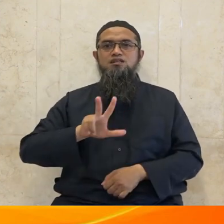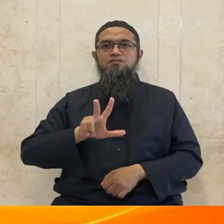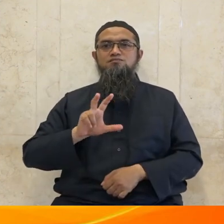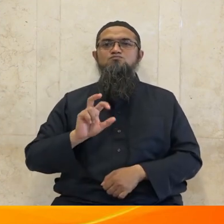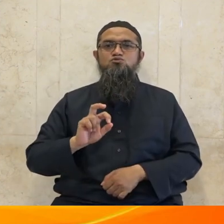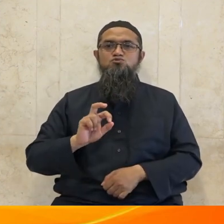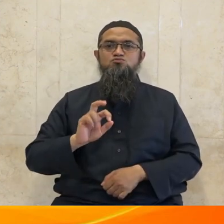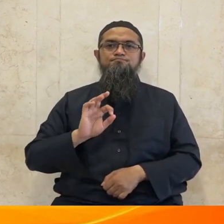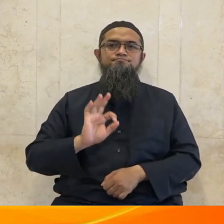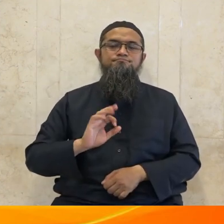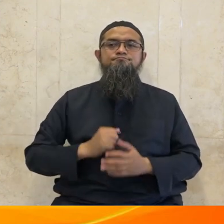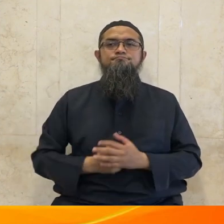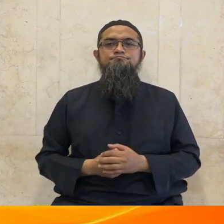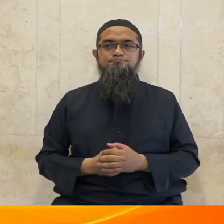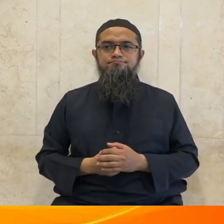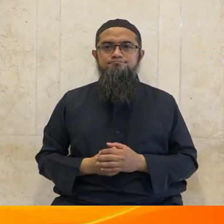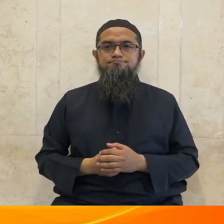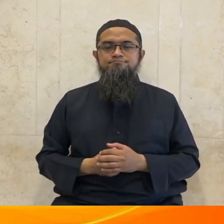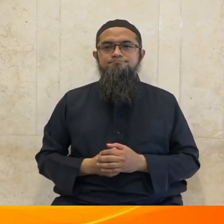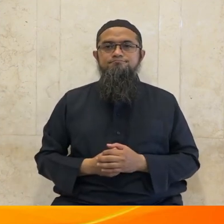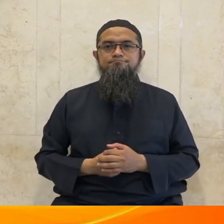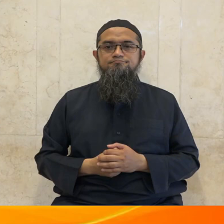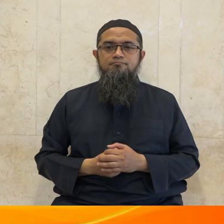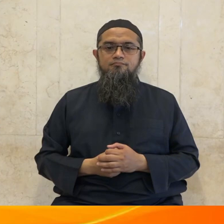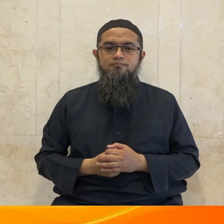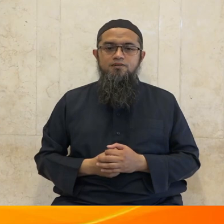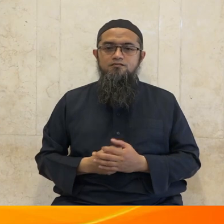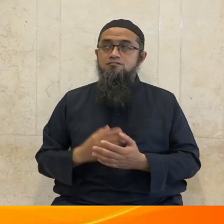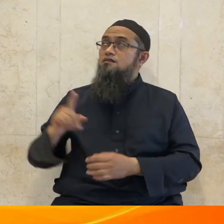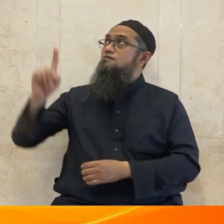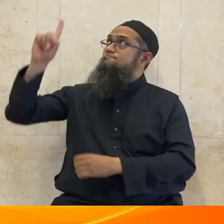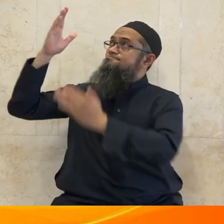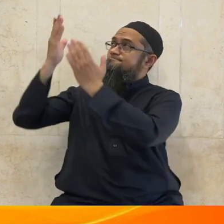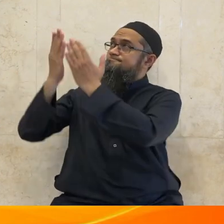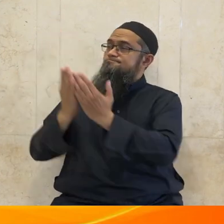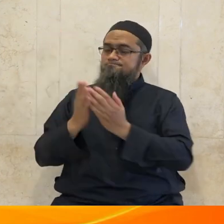inna fihul kis samawati wal